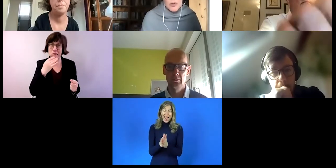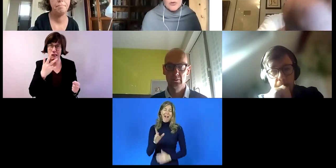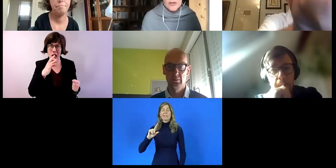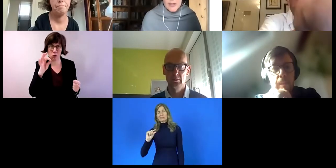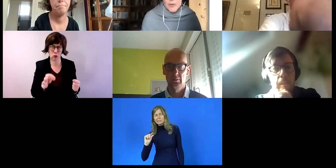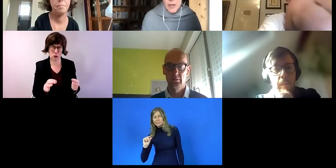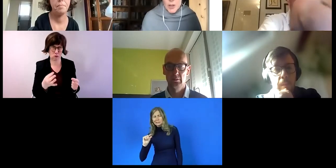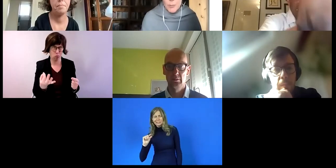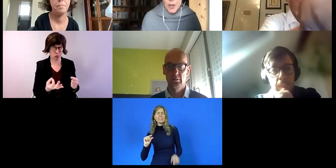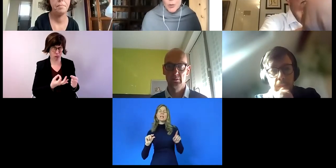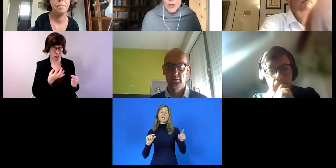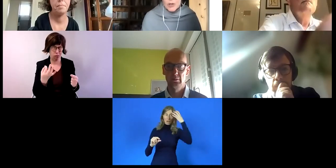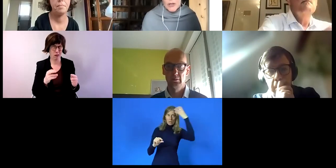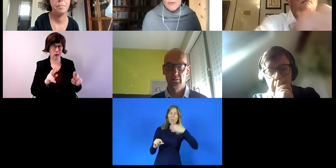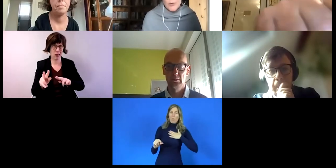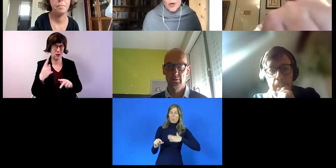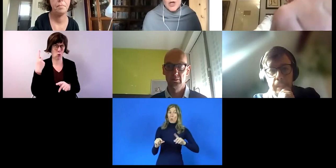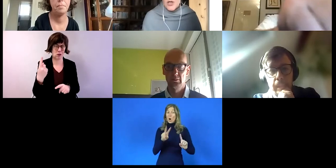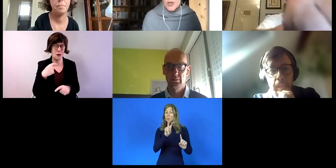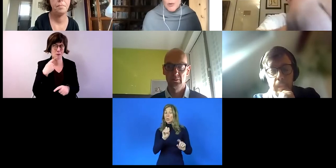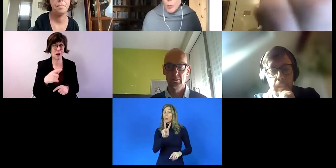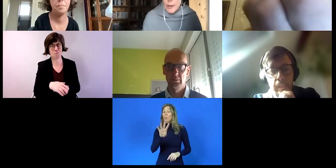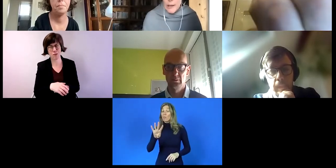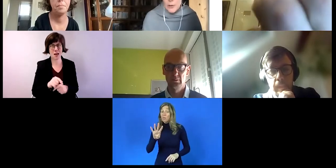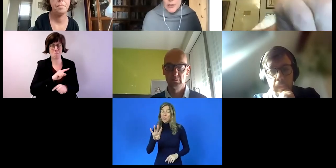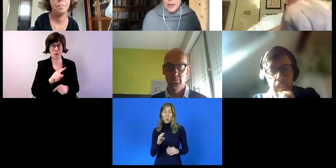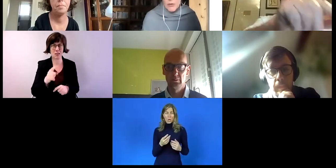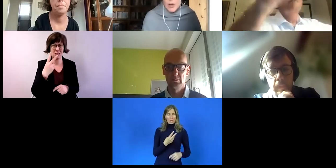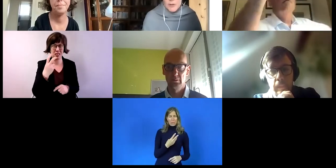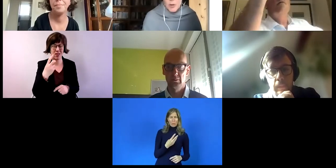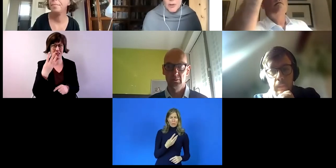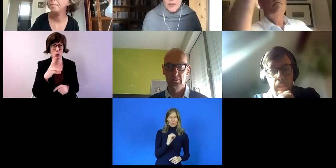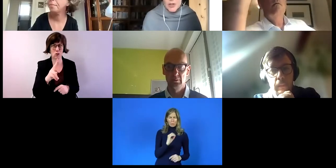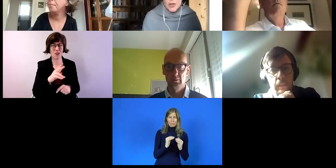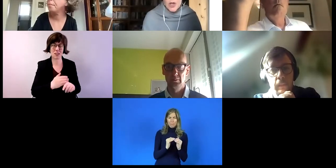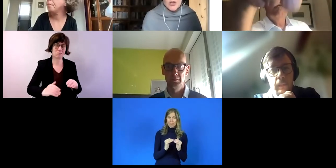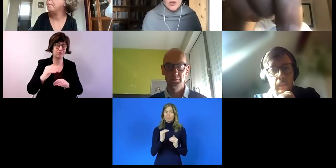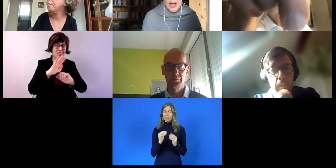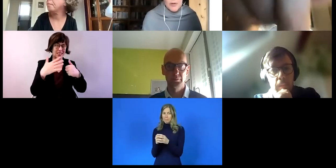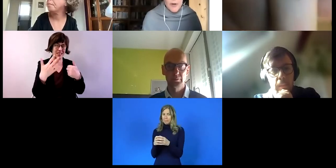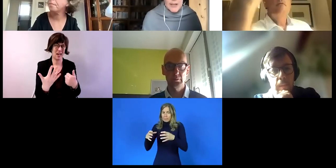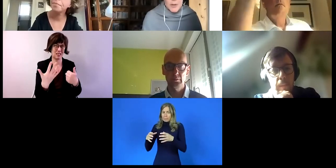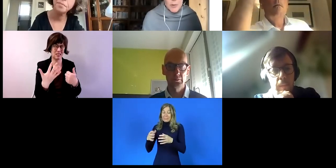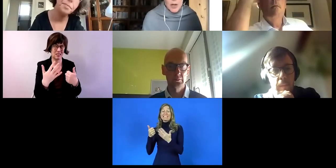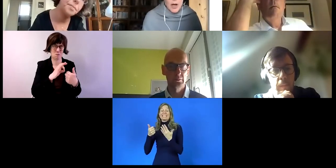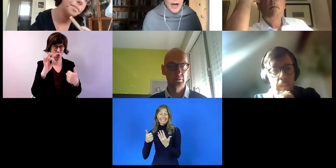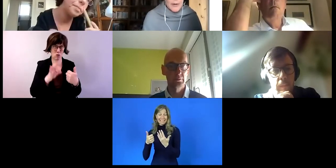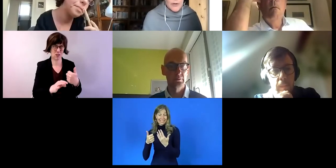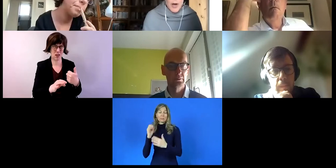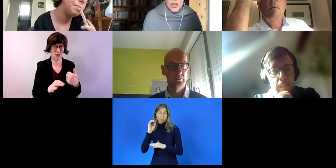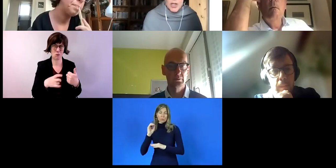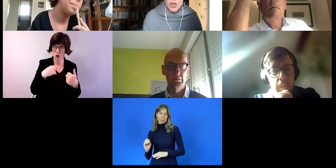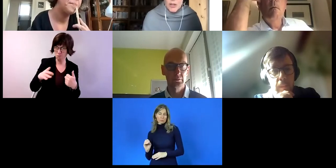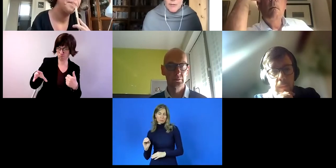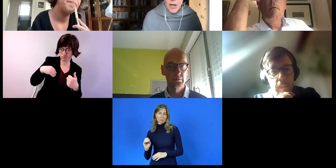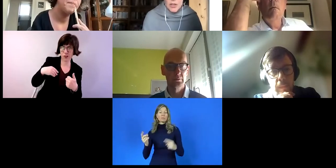Die Regierung hat sich dazu verpflichtet, bis 2024 diese Zahl auf sechs Prozent anzuheben. Wir arbeiten also eng im